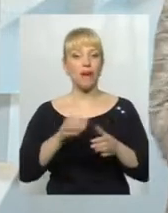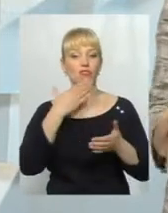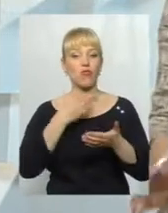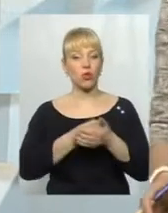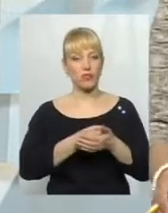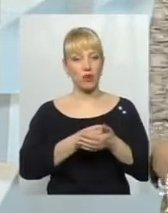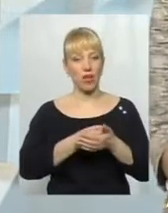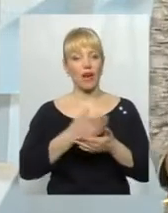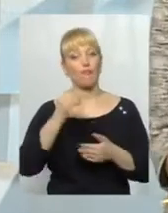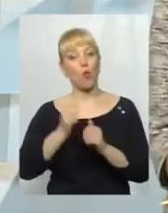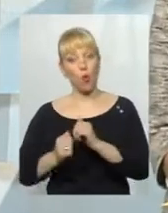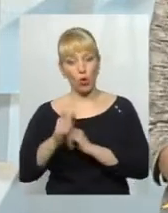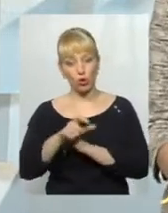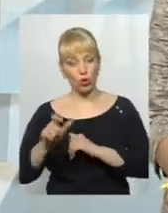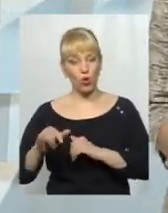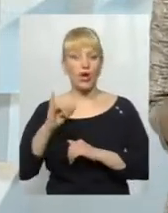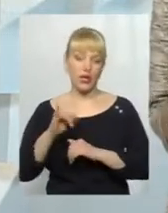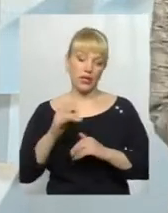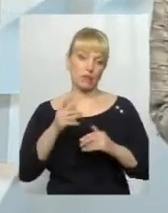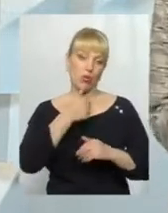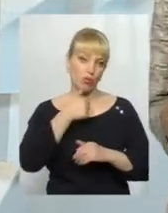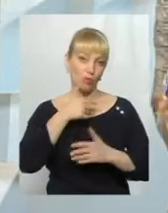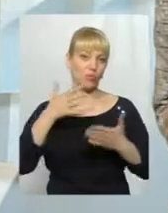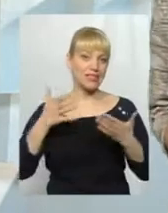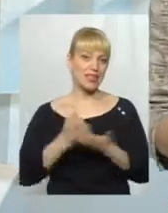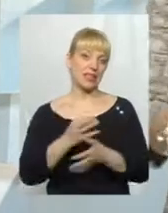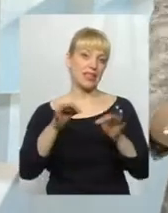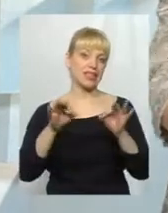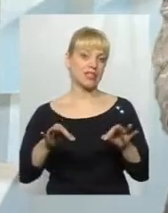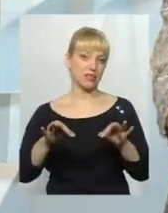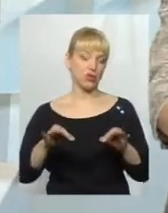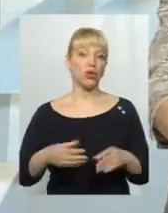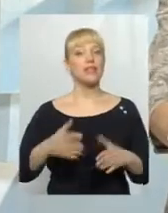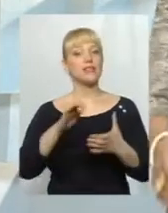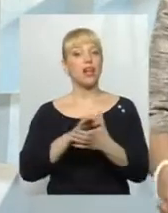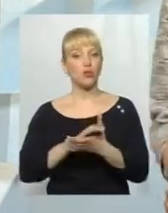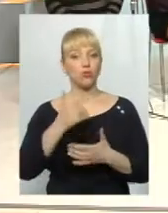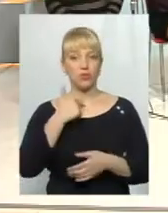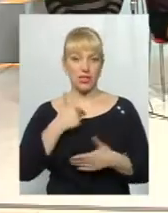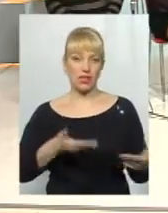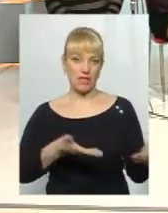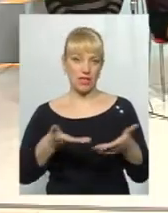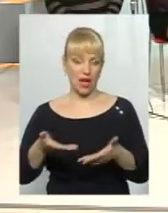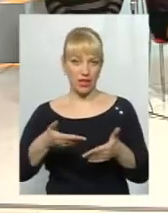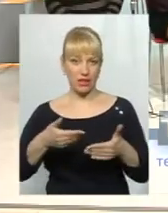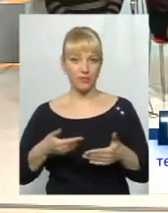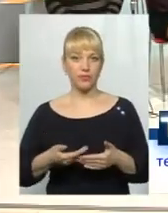своя, спробуємо знайти все-таки істину. Отже, знайомтеся, до нас сьогодні завітали.